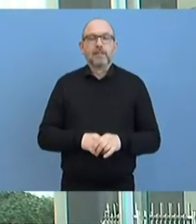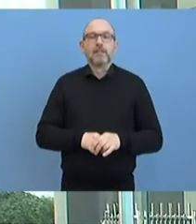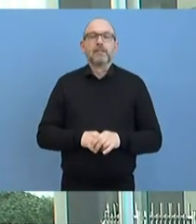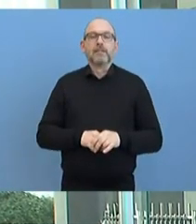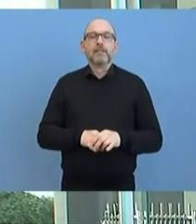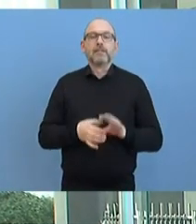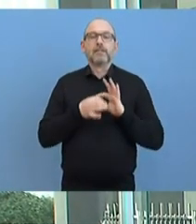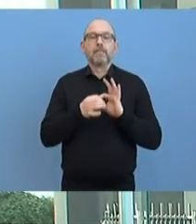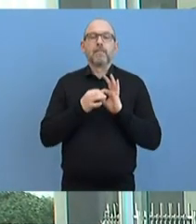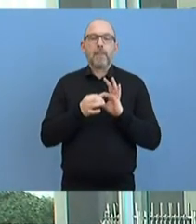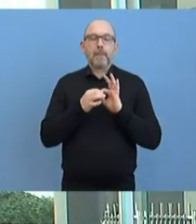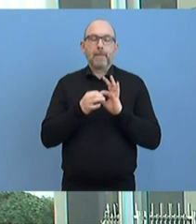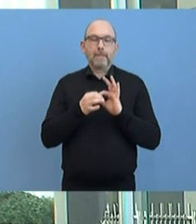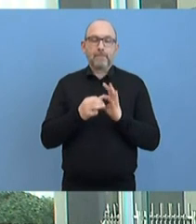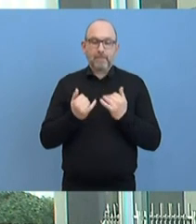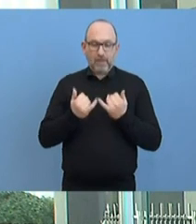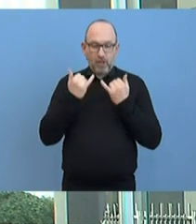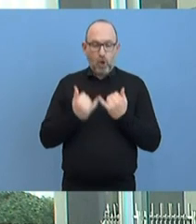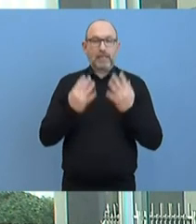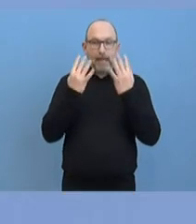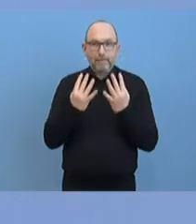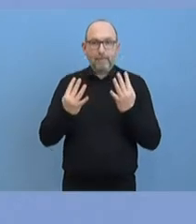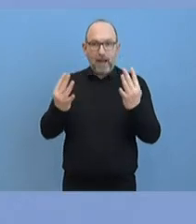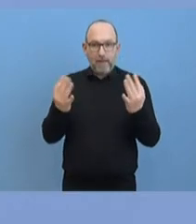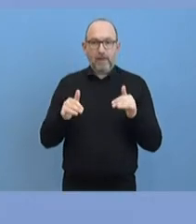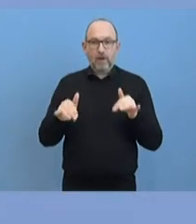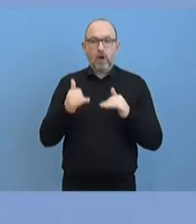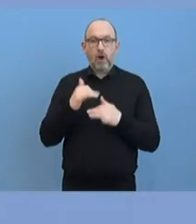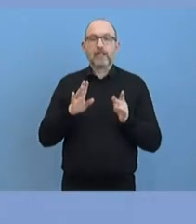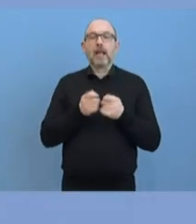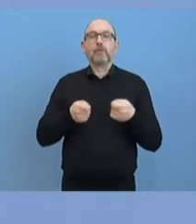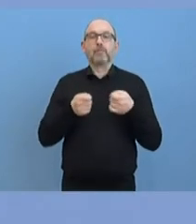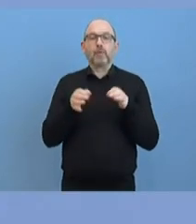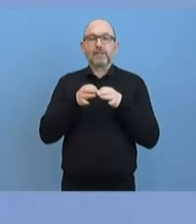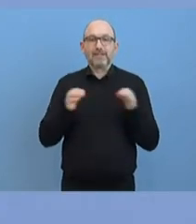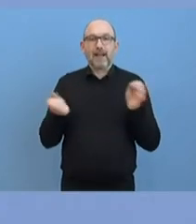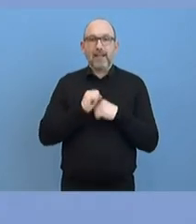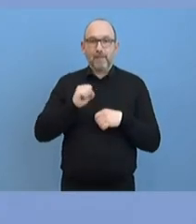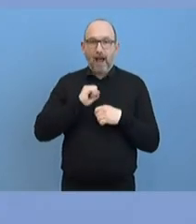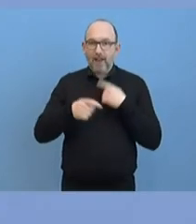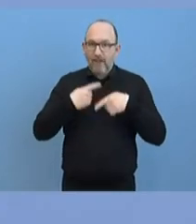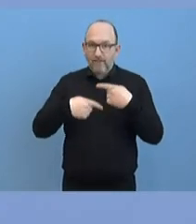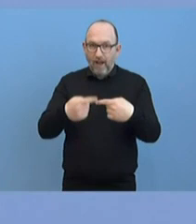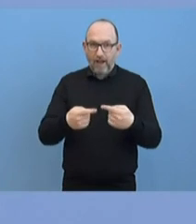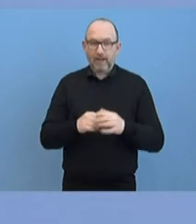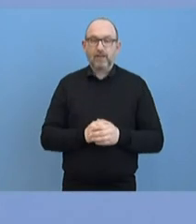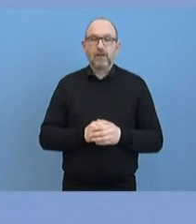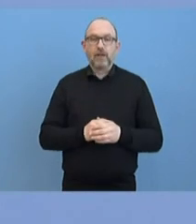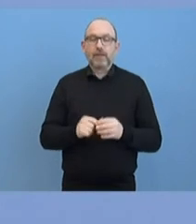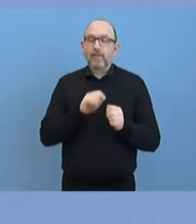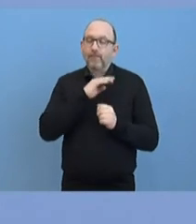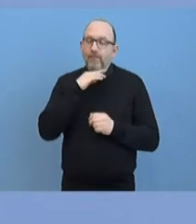eingehen, was heute in unserem Parlament stattfindet. Im Bundestag liegen ja im Eilverfahren heute die vielen